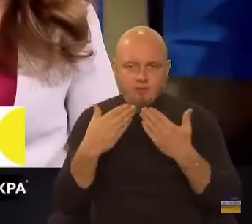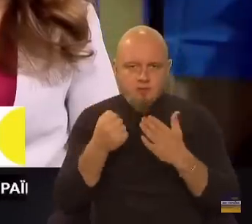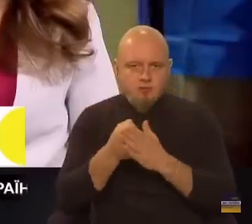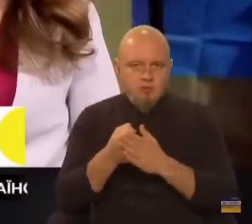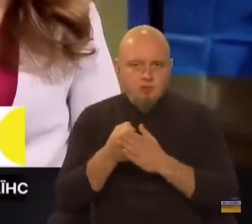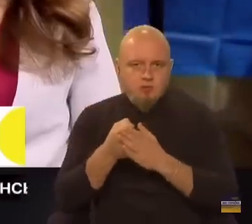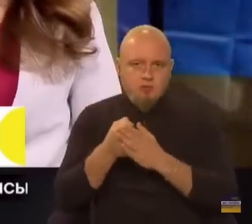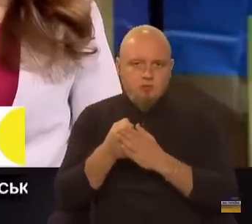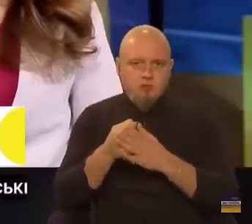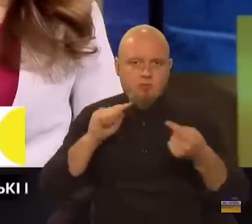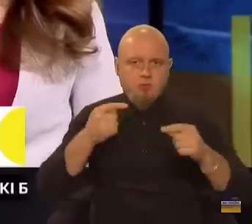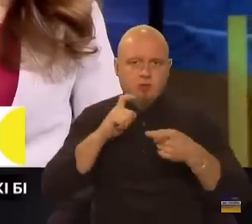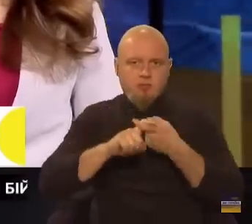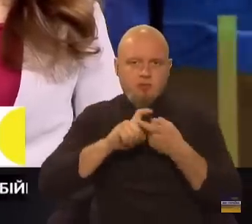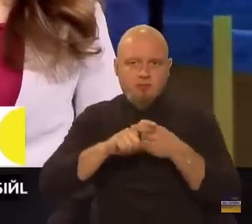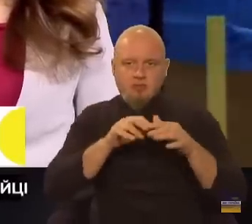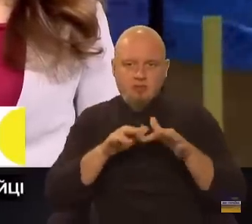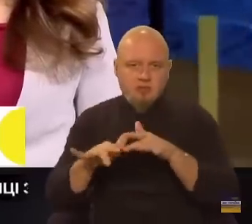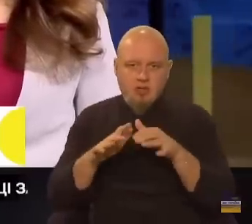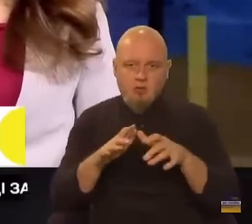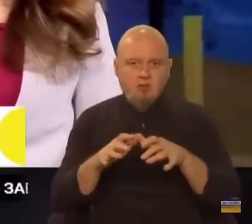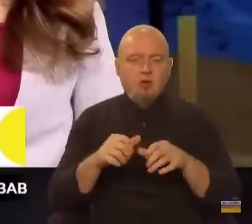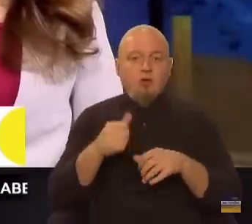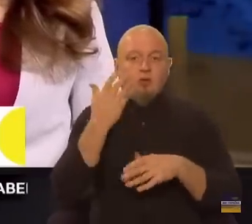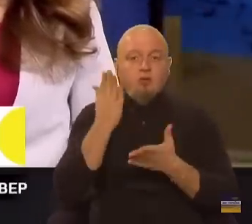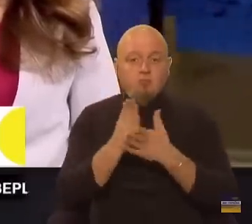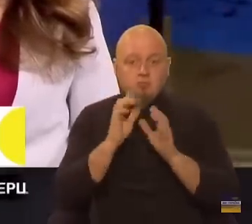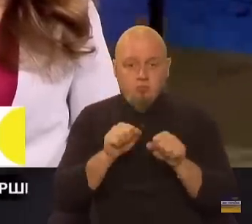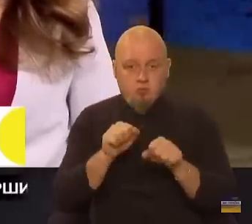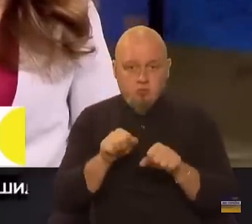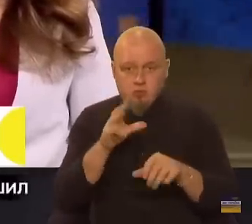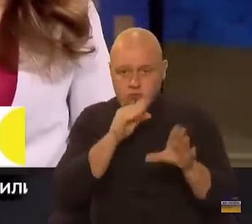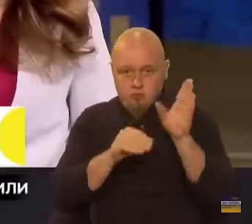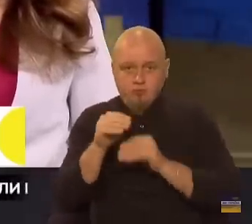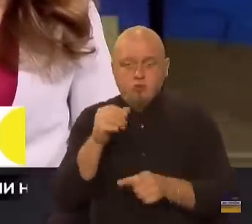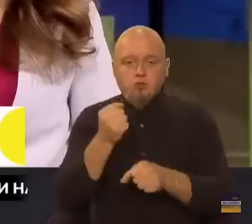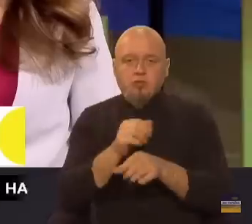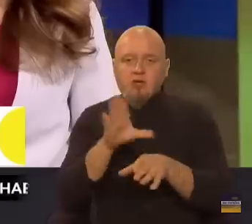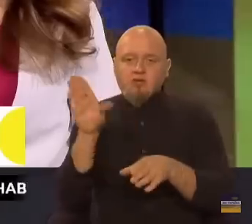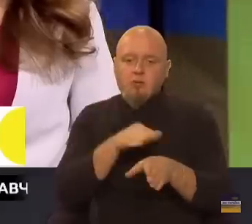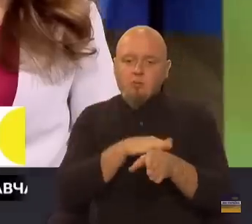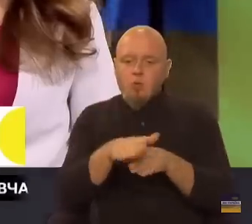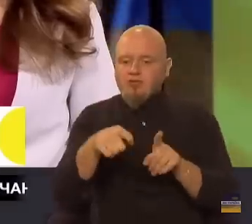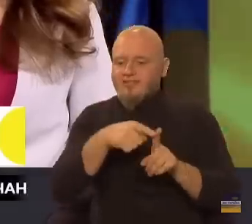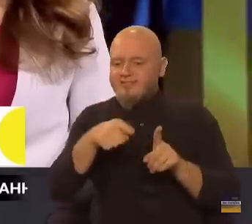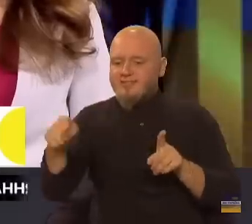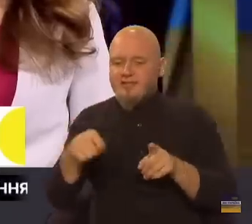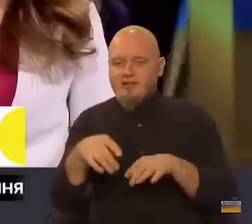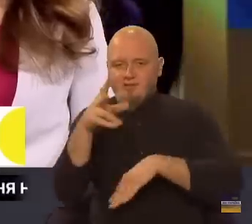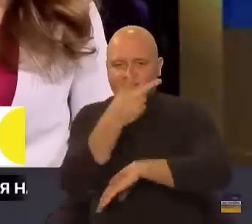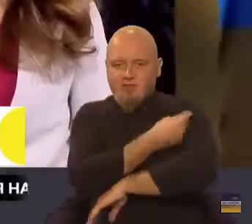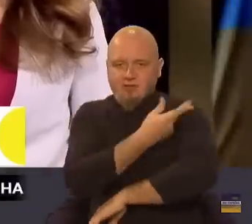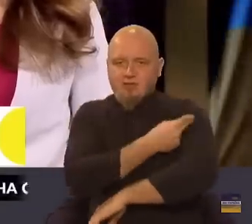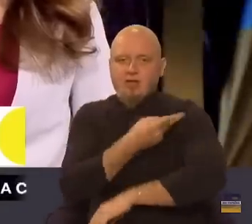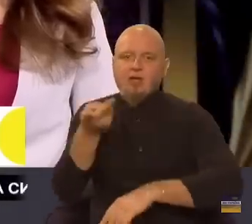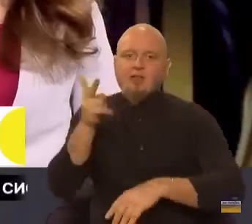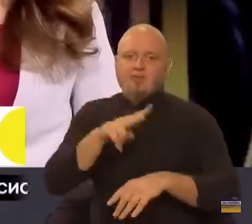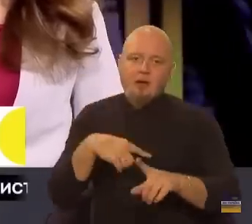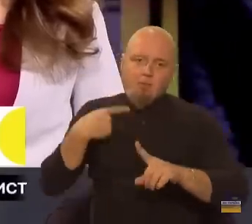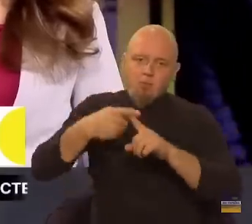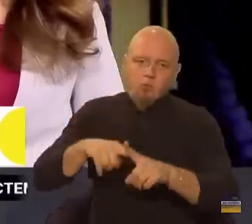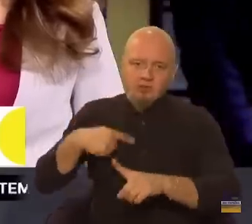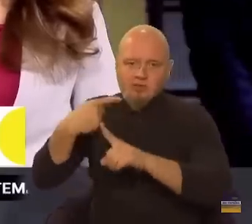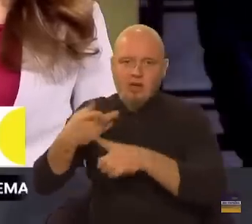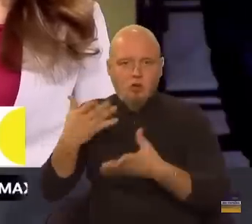до протиепідемічних заходів при можливості зробити всю повну цикл вакцинації і два бустери, якщо не